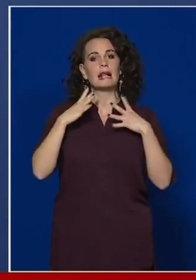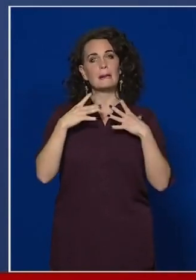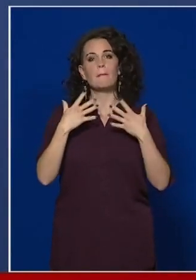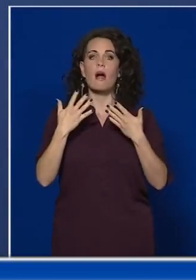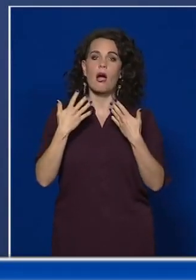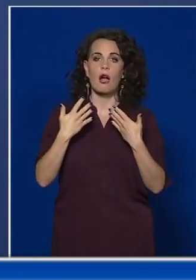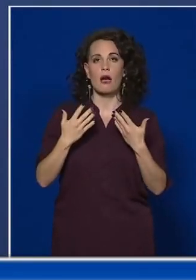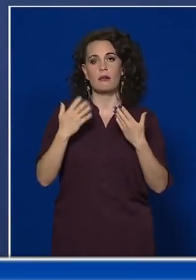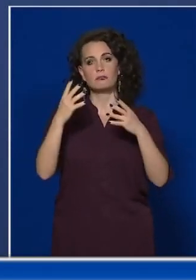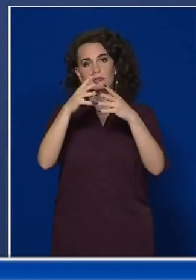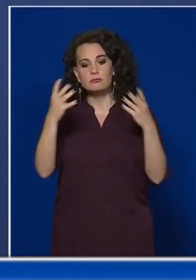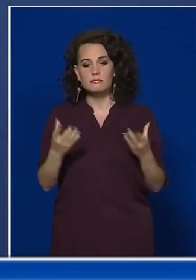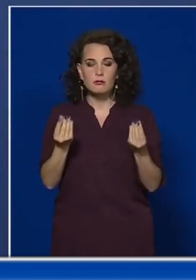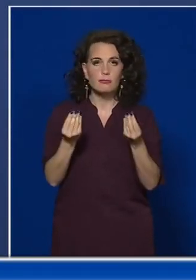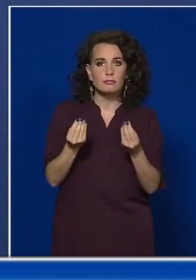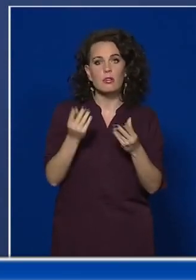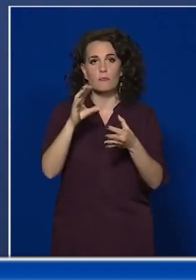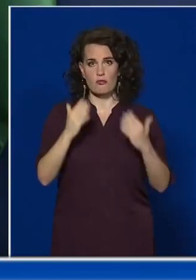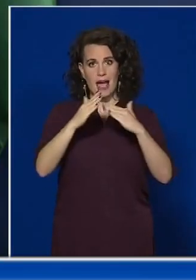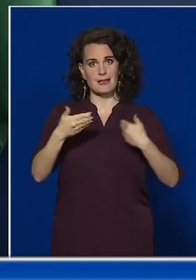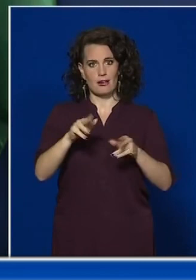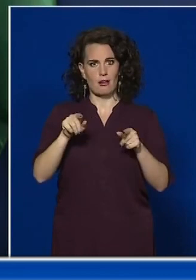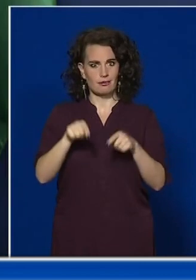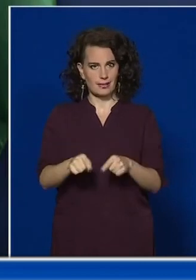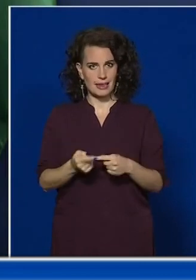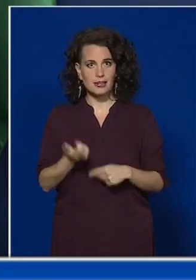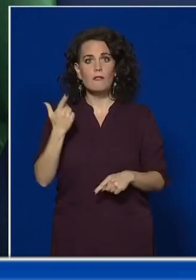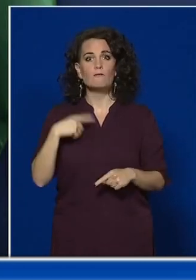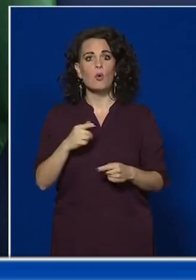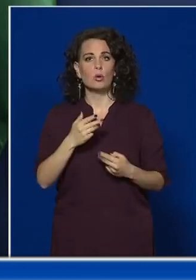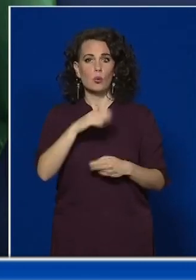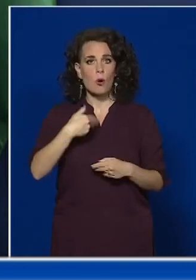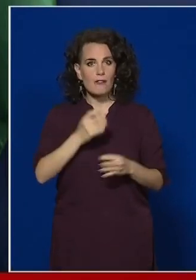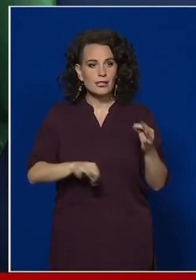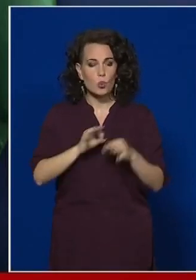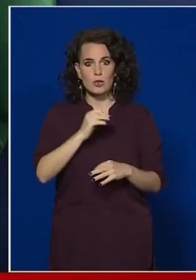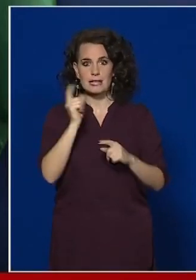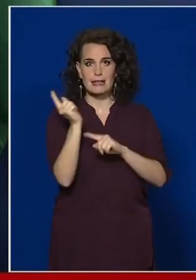ellátás visszatérhete a járvány előtti állapotba. Erről holnap adnak tájékoztatást.